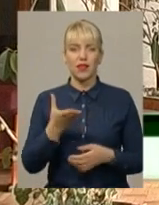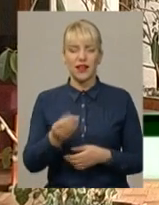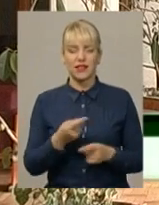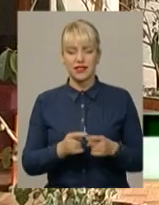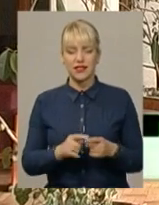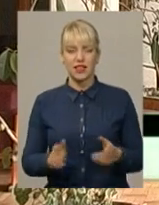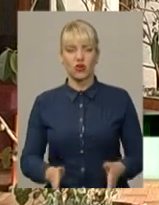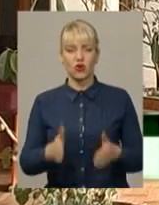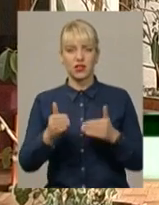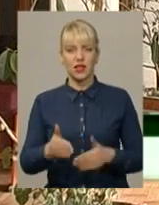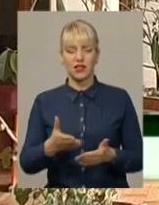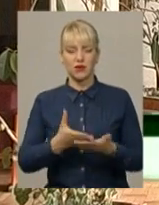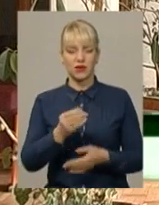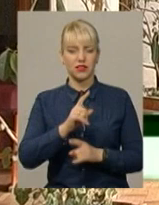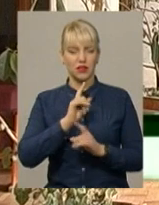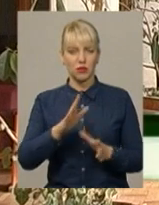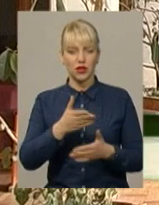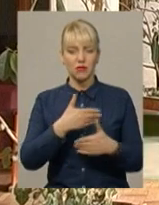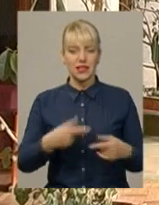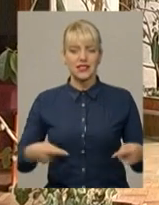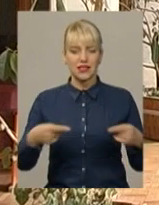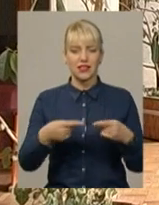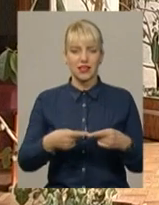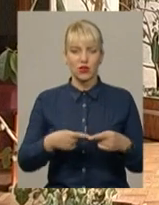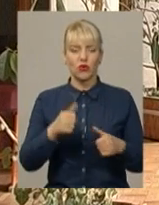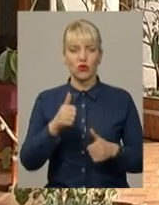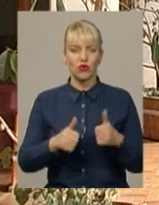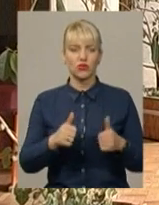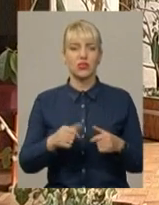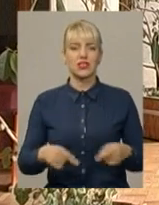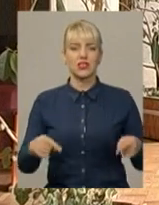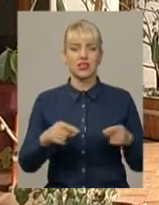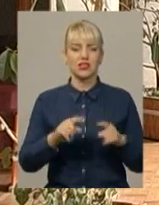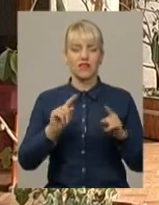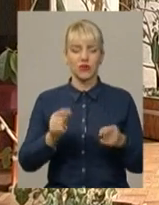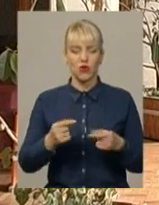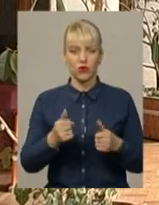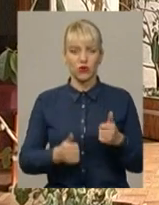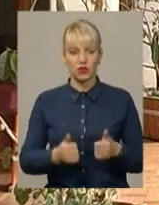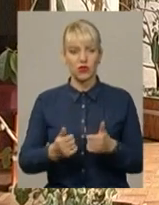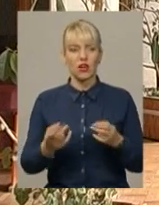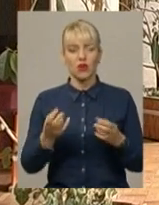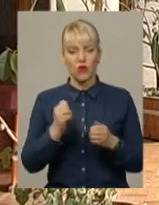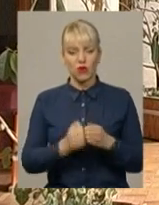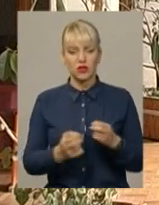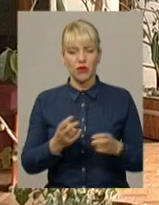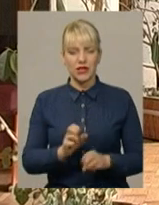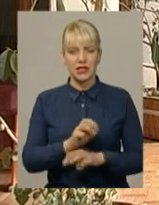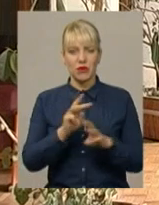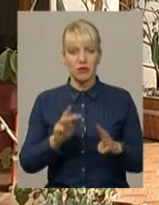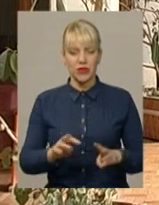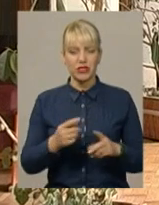людина не буде платити. Ми згідно конкурсу, згідно вимоги конкурсу, кожному повинні забезпечити цей